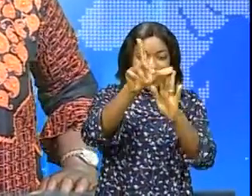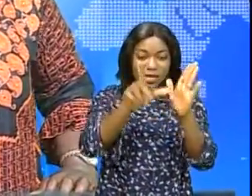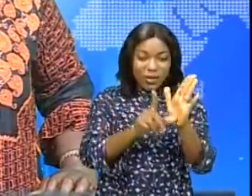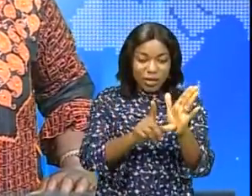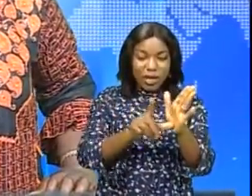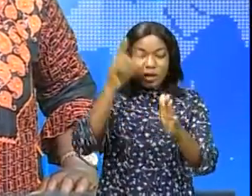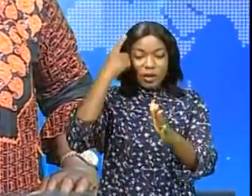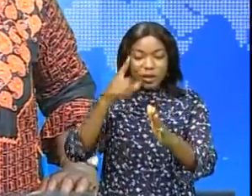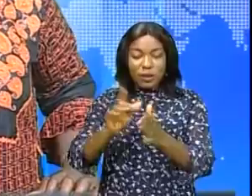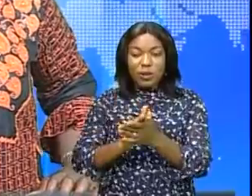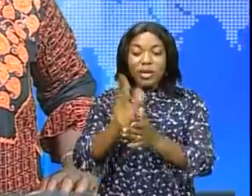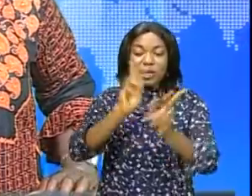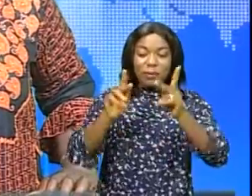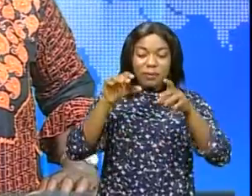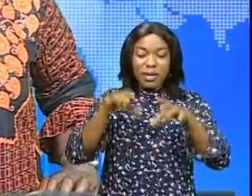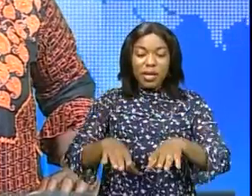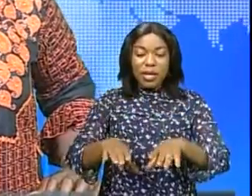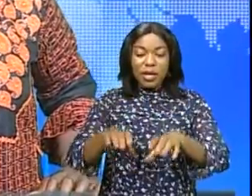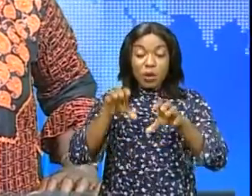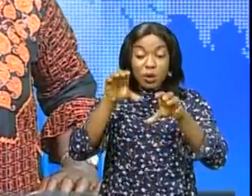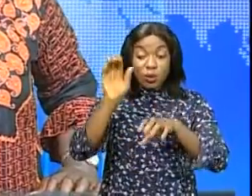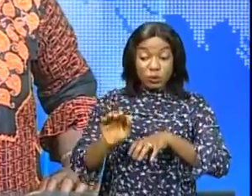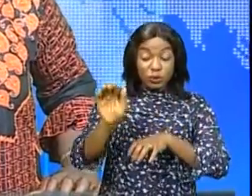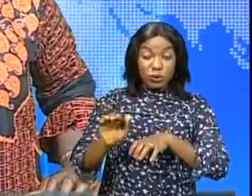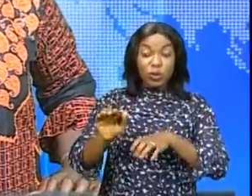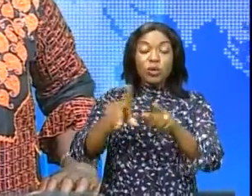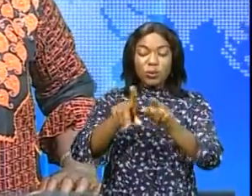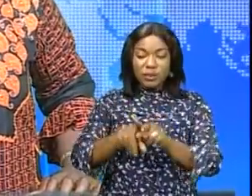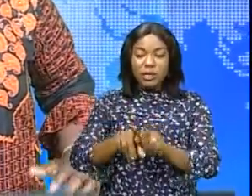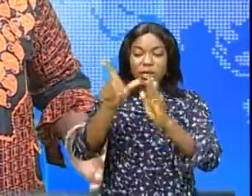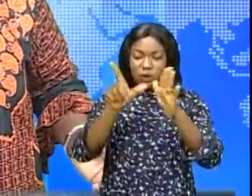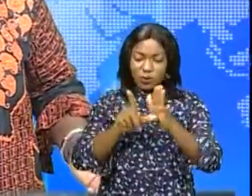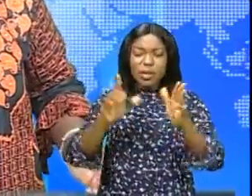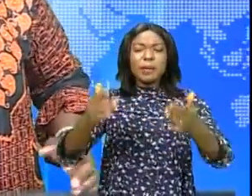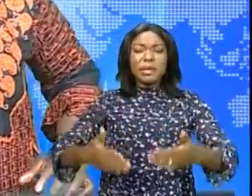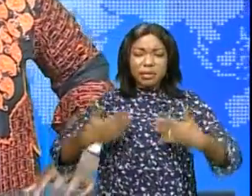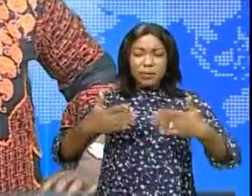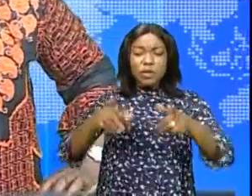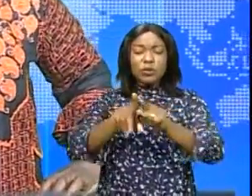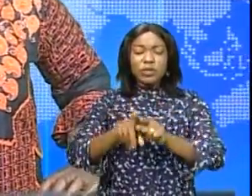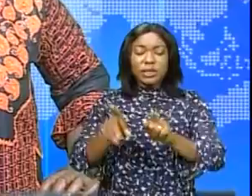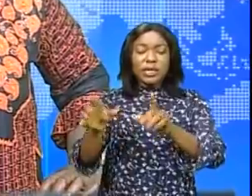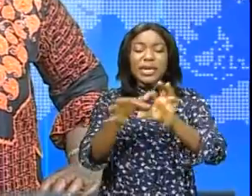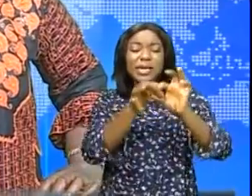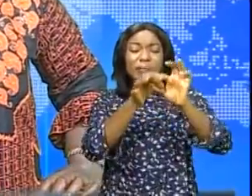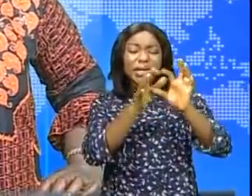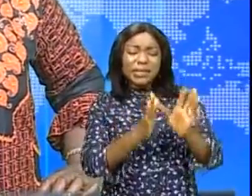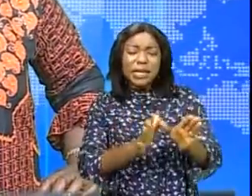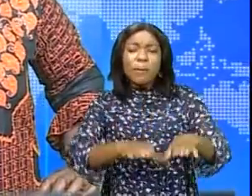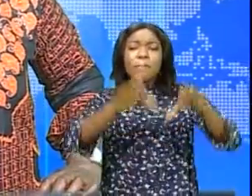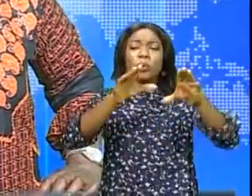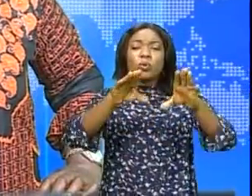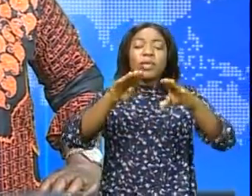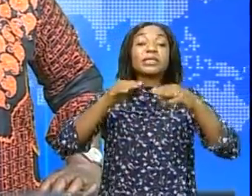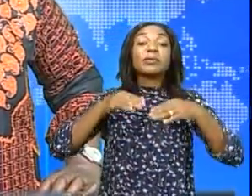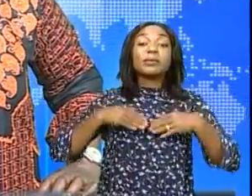pour les élus du peuple. Cette loi a été saluée par plusieurs partenaires, dont Rennes Forest Foundation, qui s